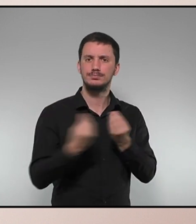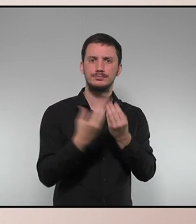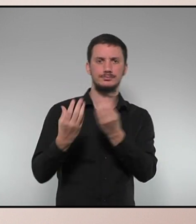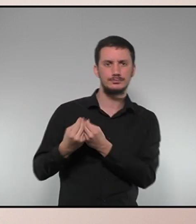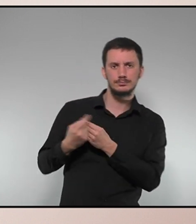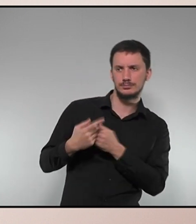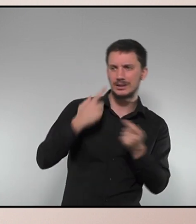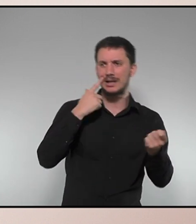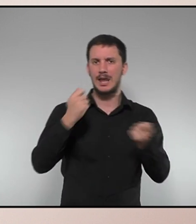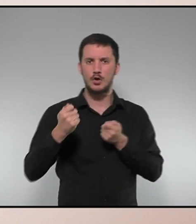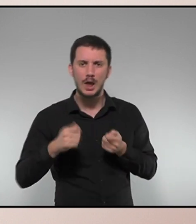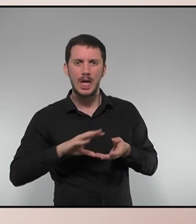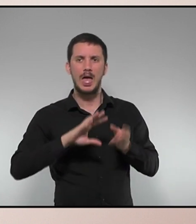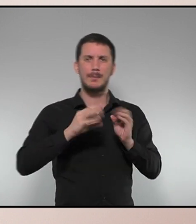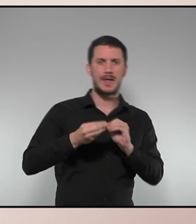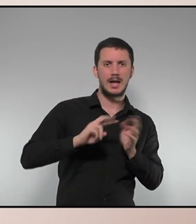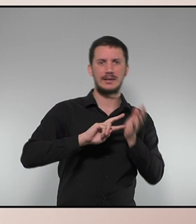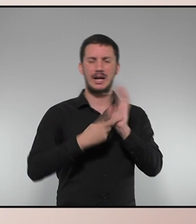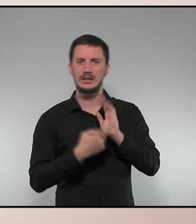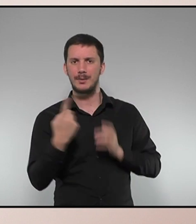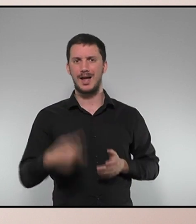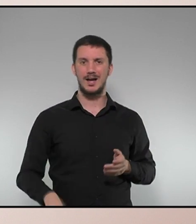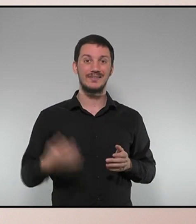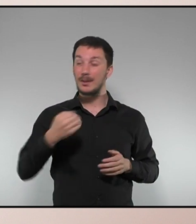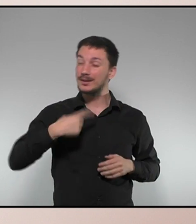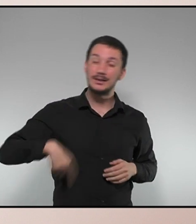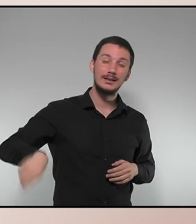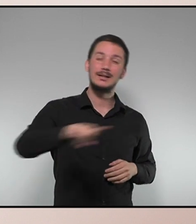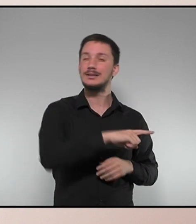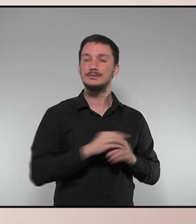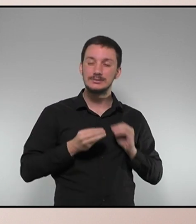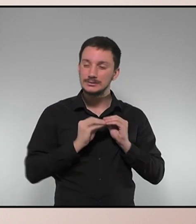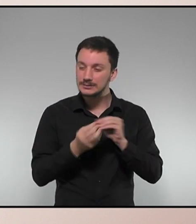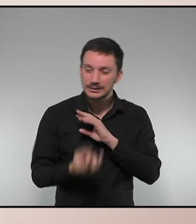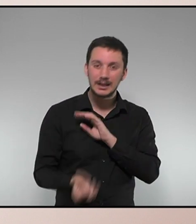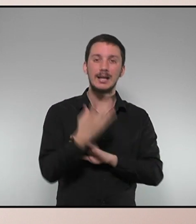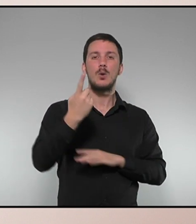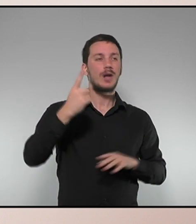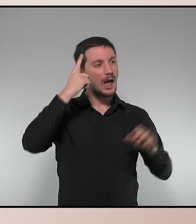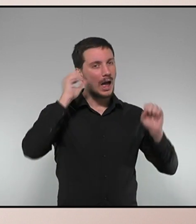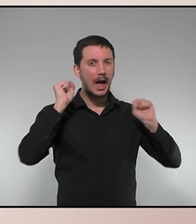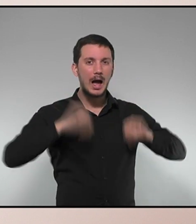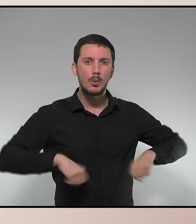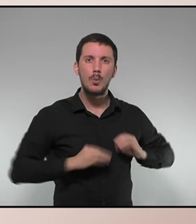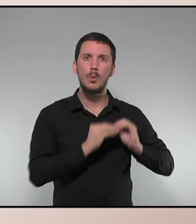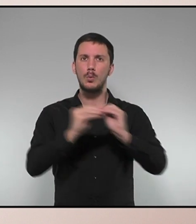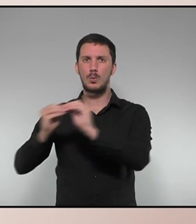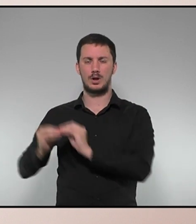i per tant cal construir un acord que ens permeti servir millor a la ciutadania